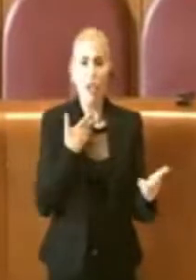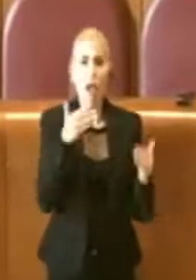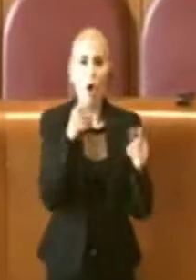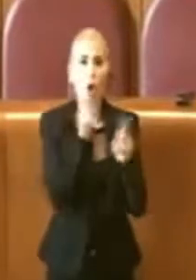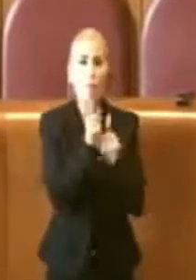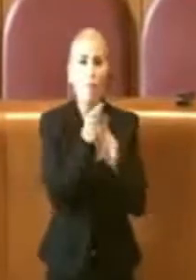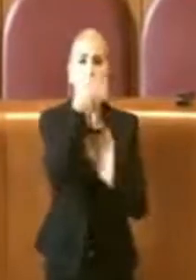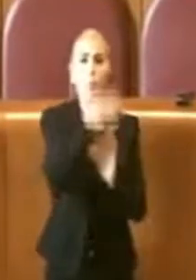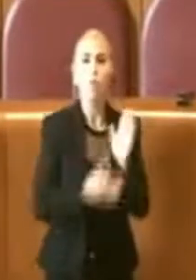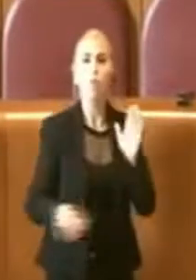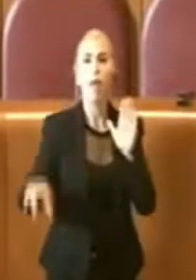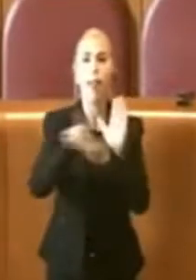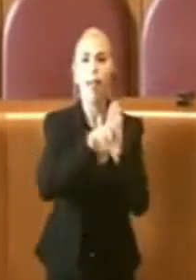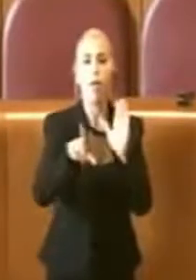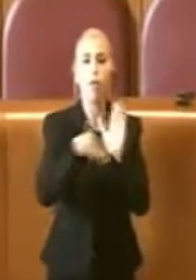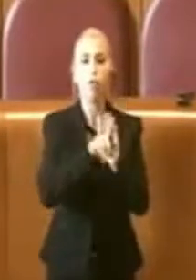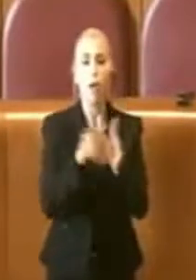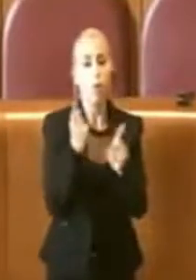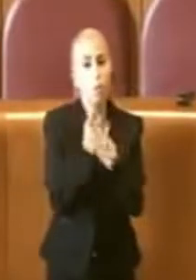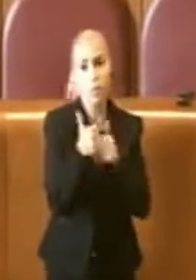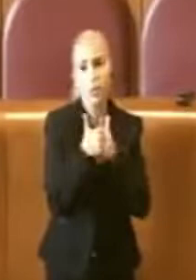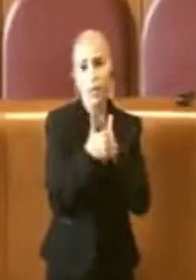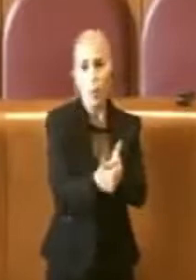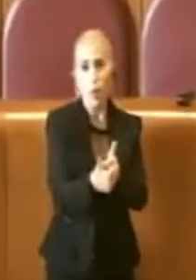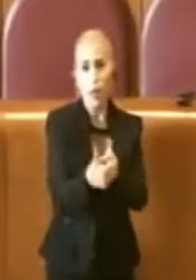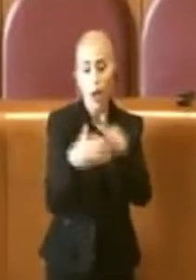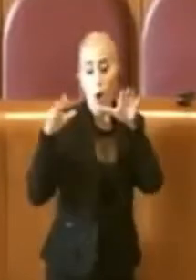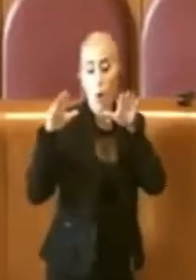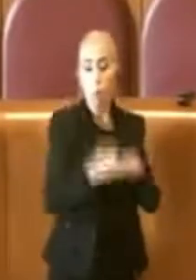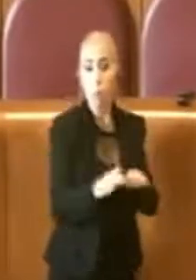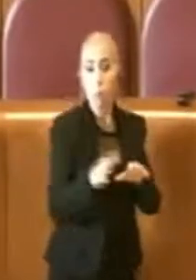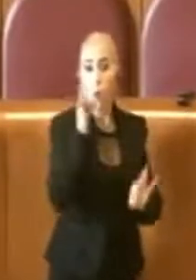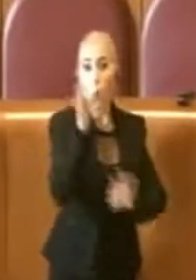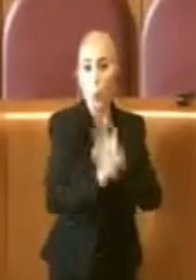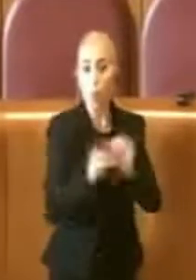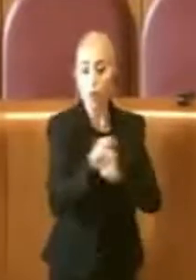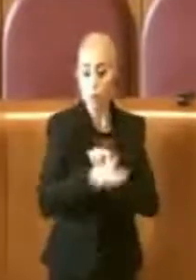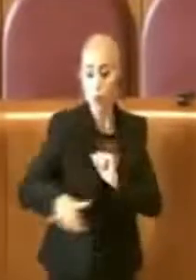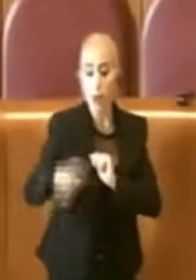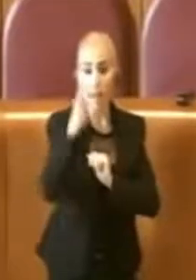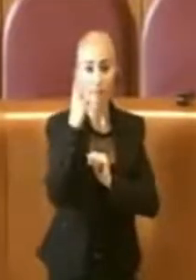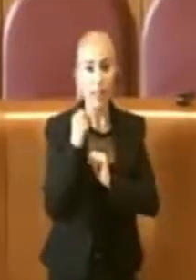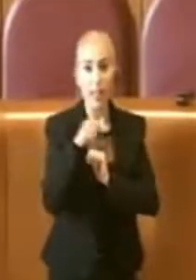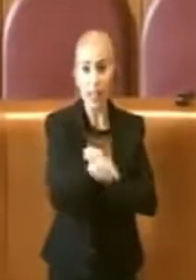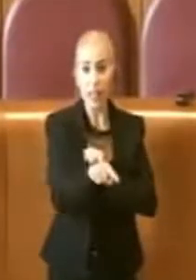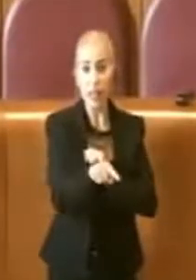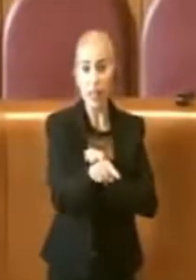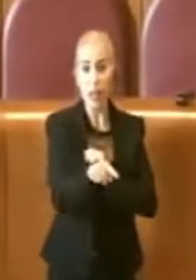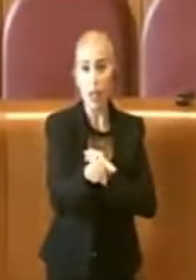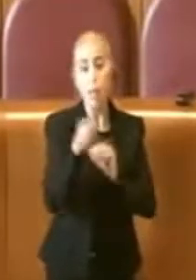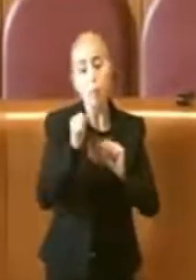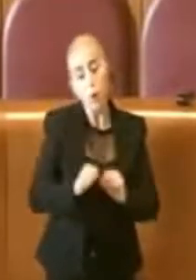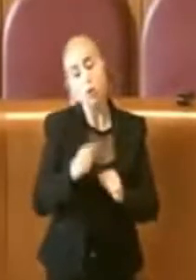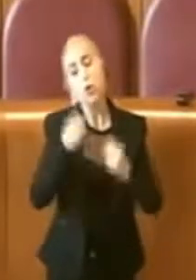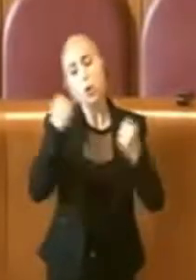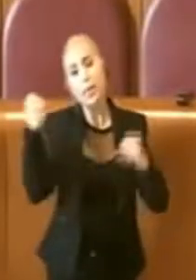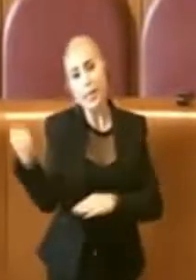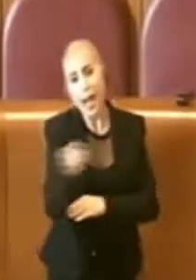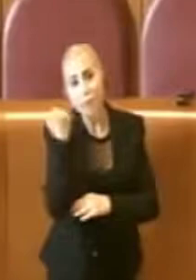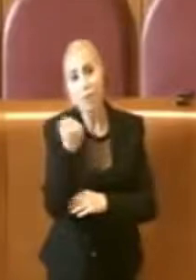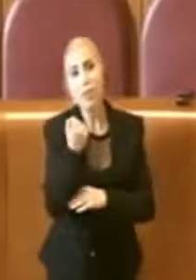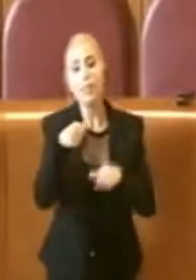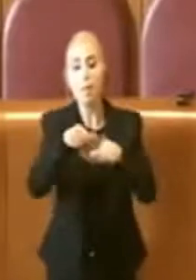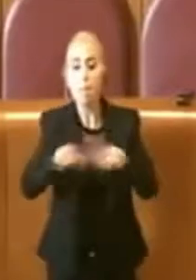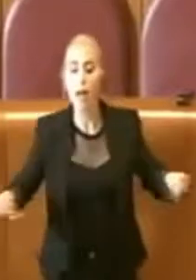quelli di legge, in questo momento, che preservano, tra l'altro voglio dire, si possono realizzare opere e servizi di livello locale.